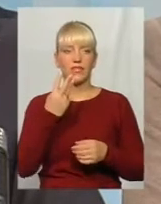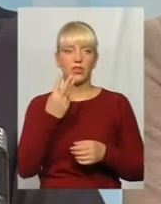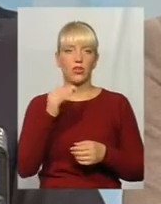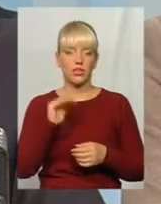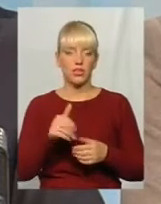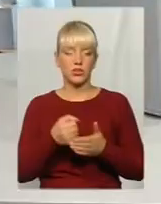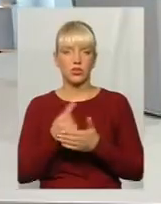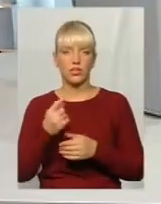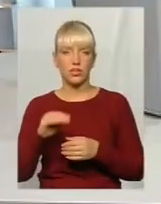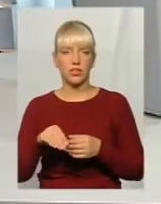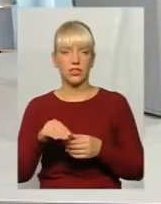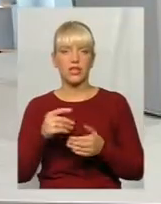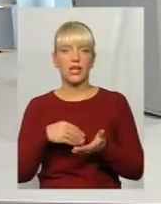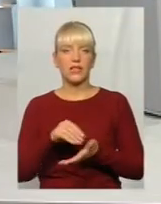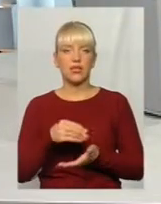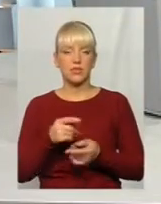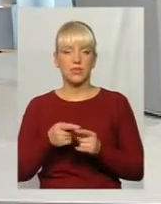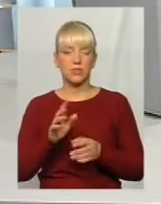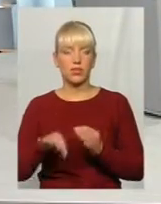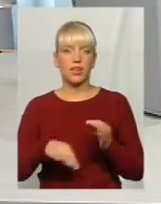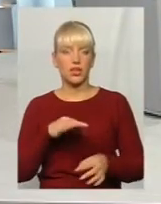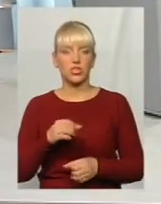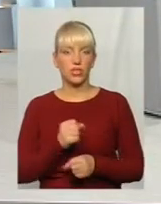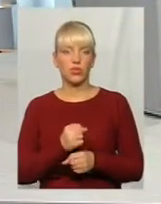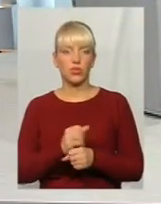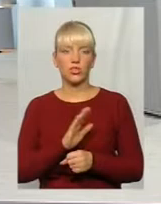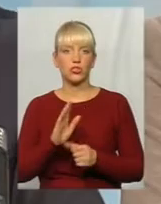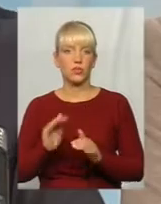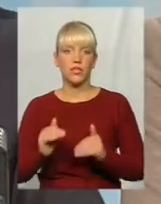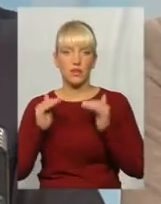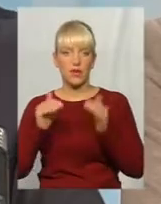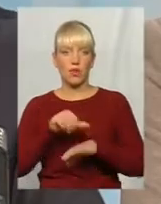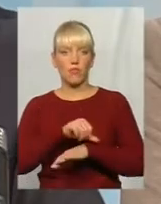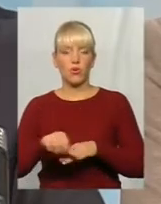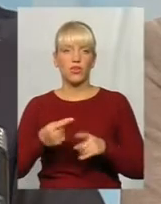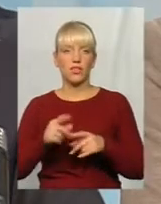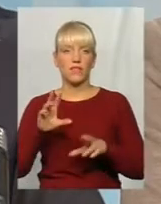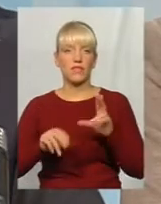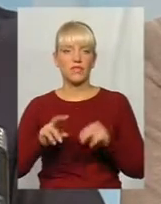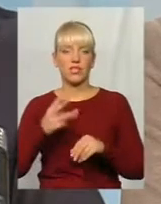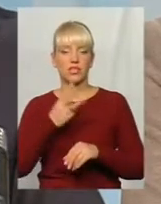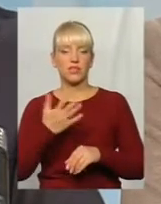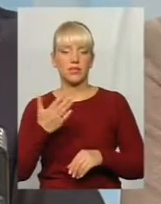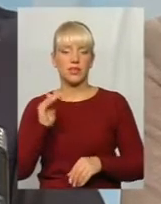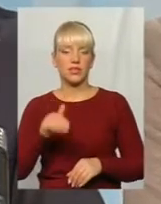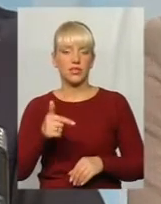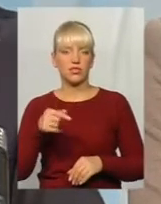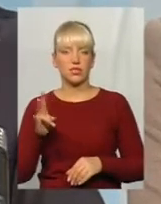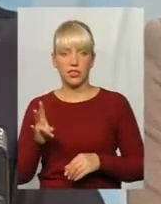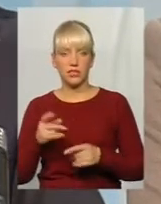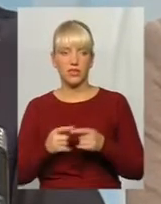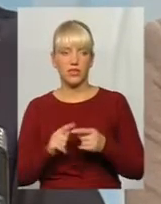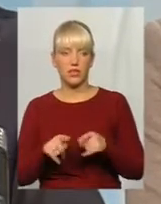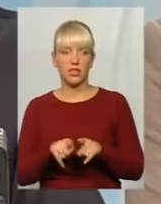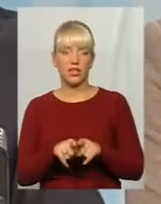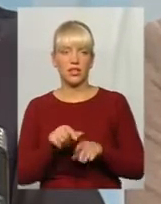закупляти, це купа буде роботи лишньої, і не зависити поріг. Оптимальним називають 35-30 тисяч гривень. Тобто ось